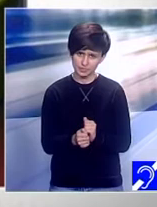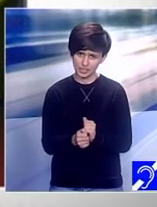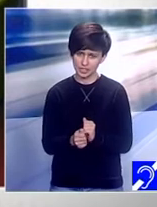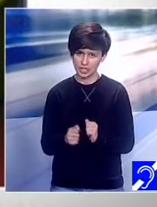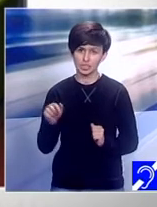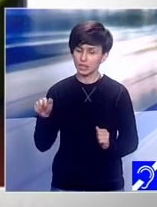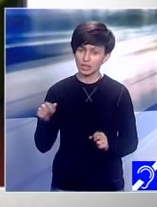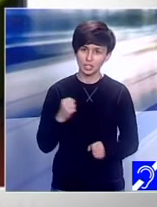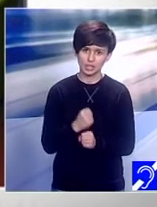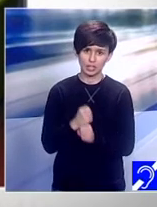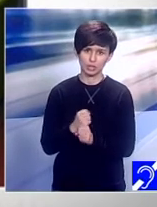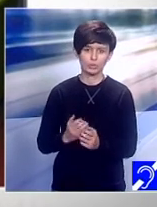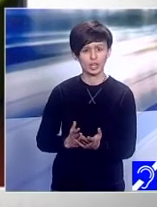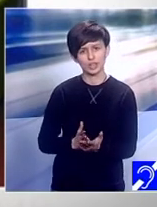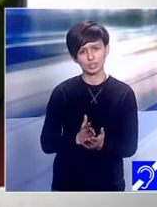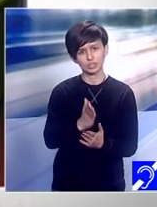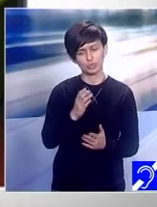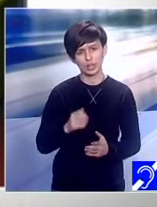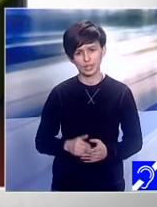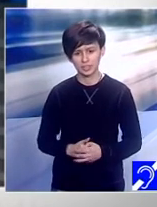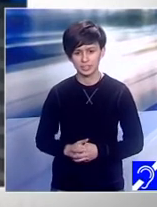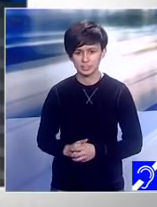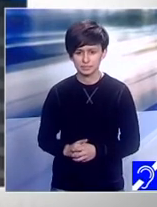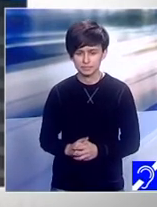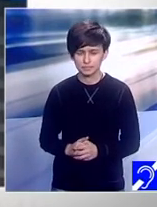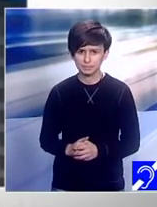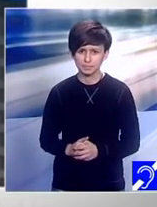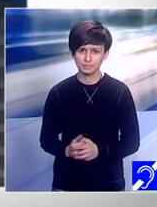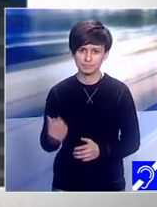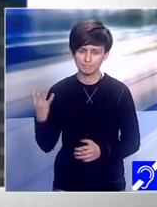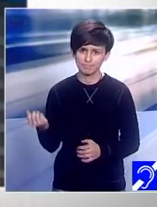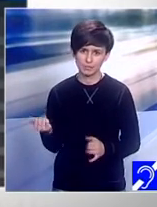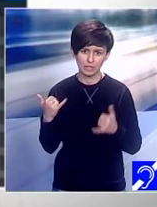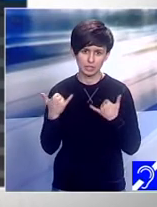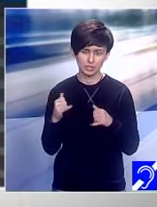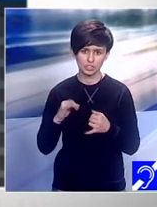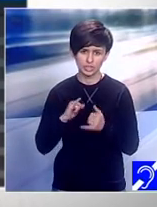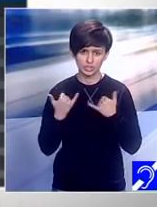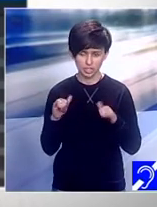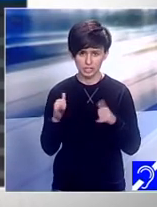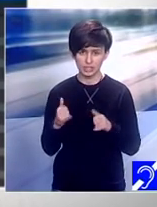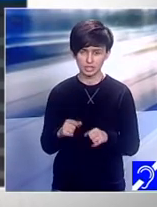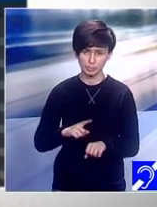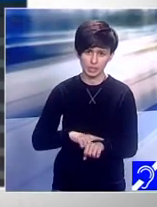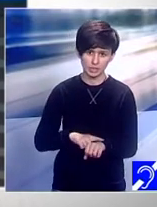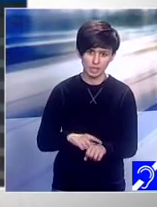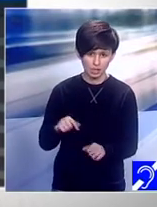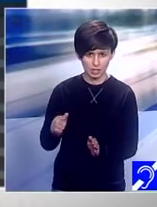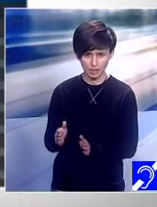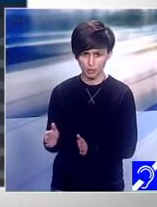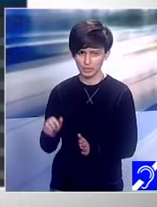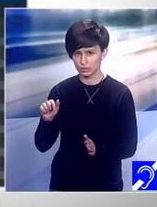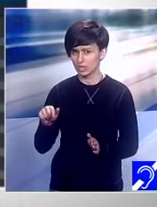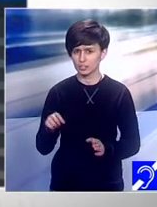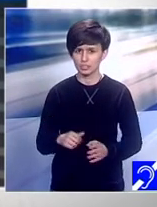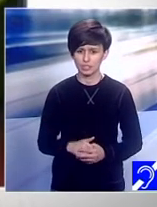nu a înființat imediat nimic în schimb nimic ce s-a întâmplat în acel moment? Daniel a ajuns să stea acasă? să stea acasă